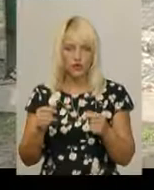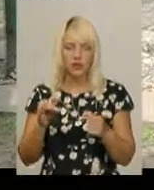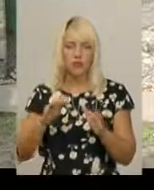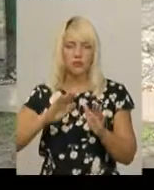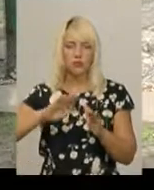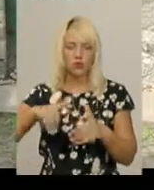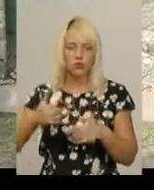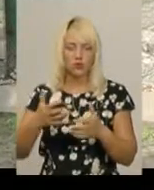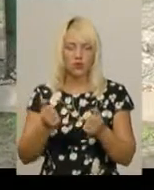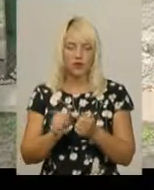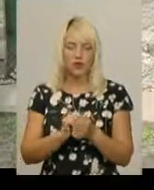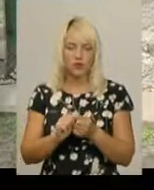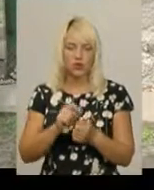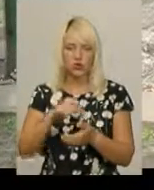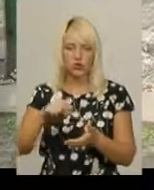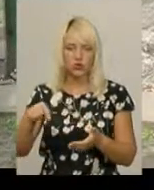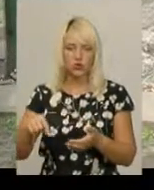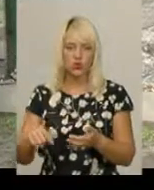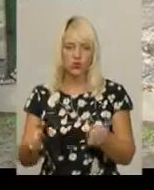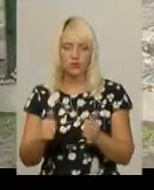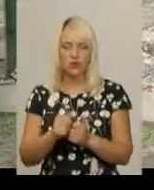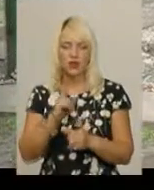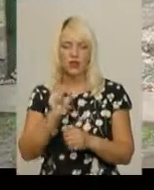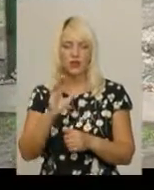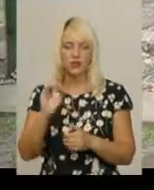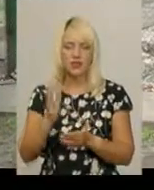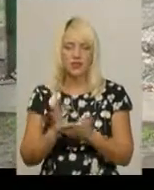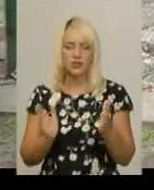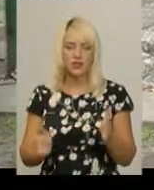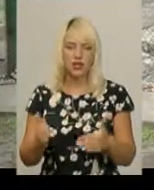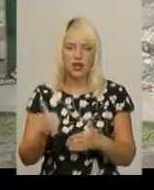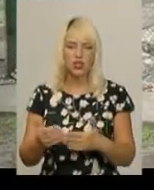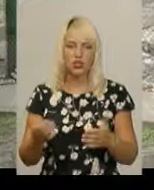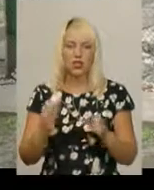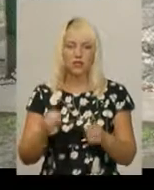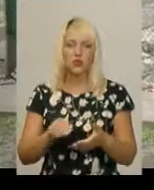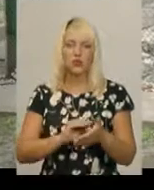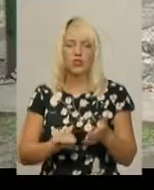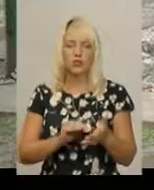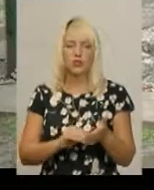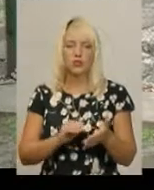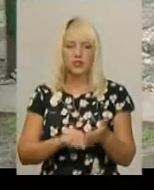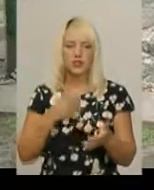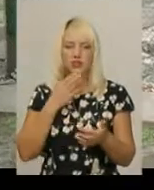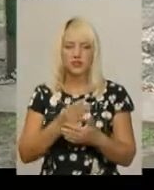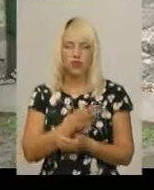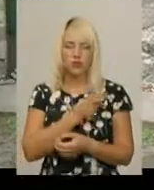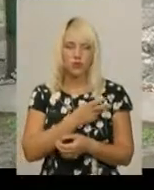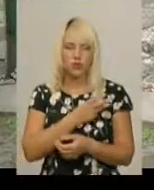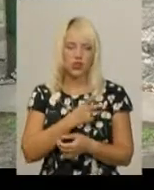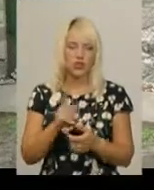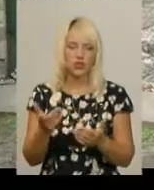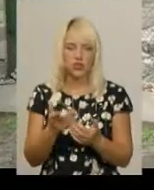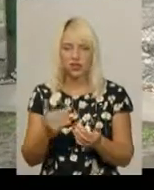а потім бере бумажку, бере ручку, біля каси стоїть ящичок, який може написати свої побажання, яке ім'я